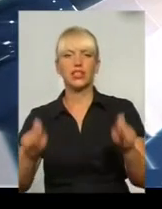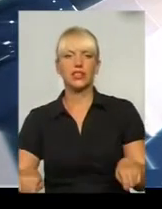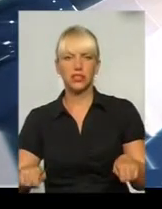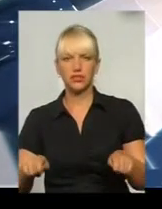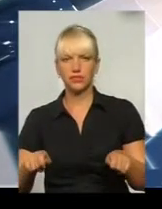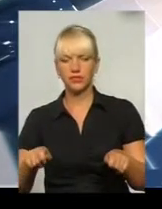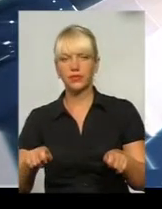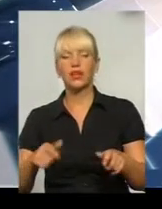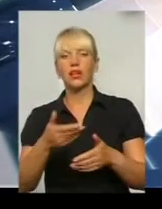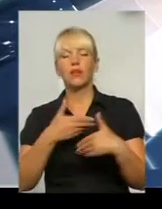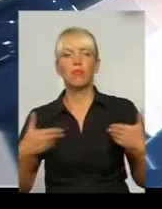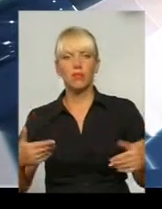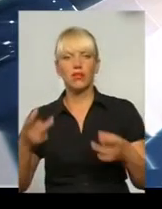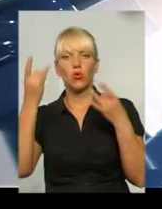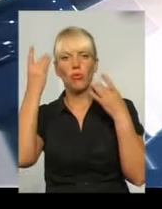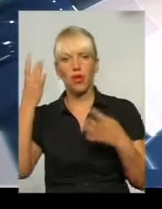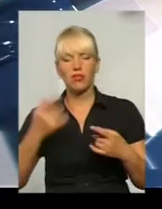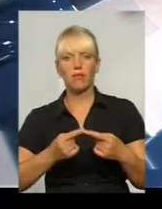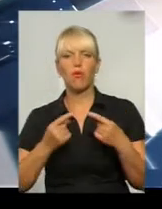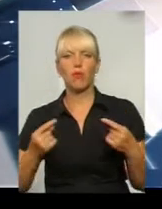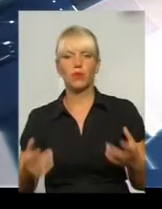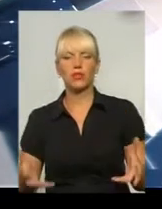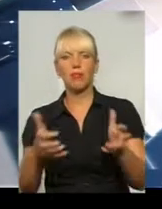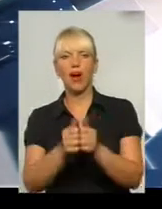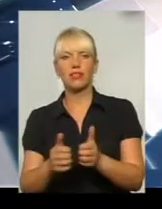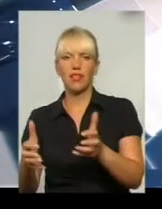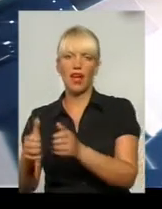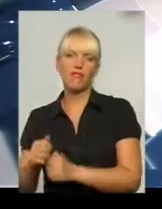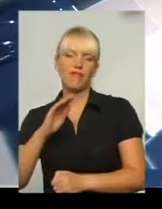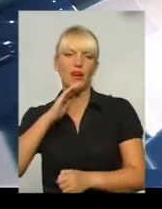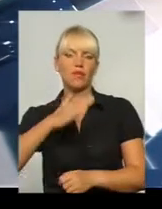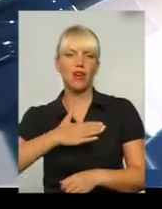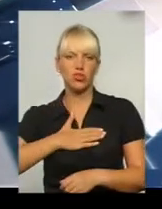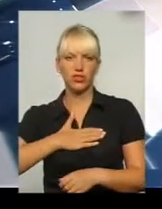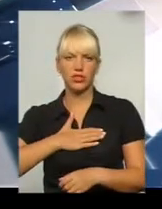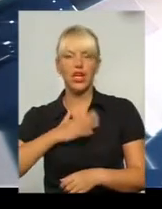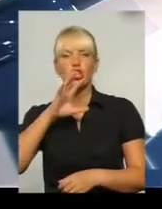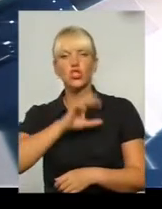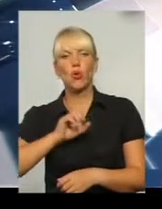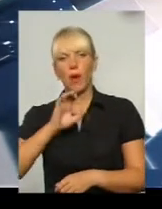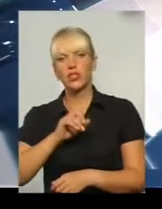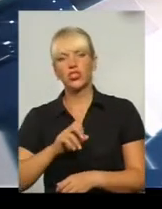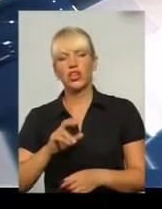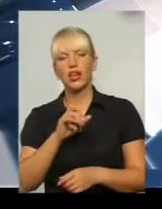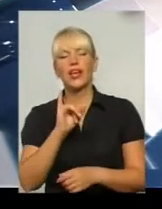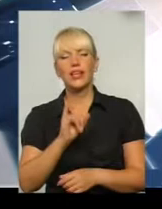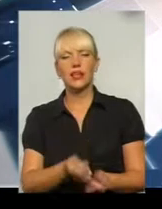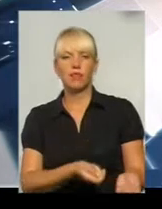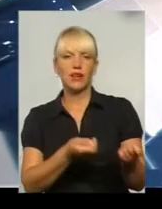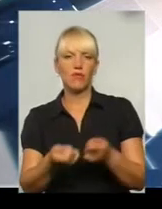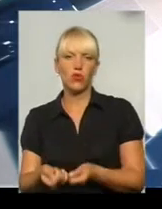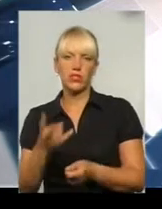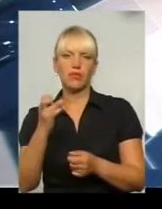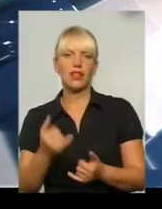вже гуманним образом отслабляємо наші собачість і приводимо до